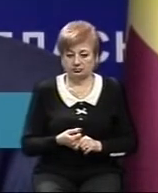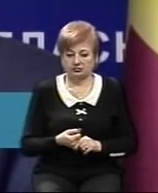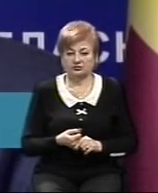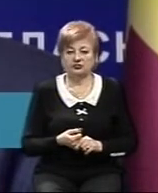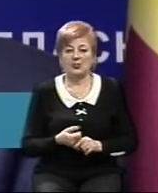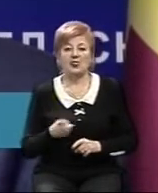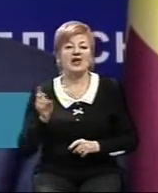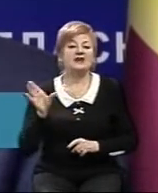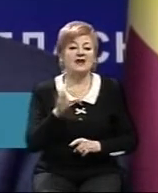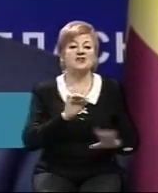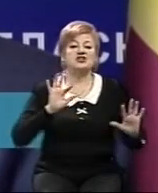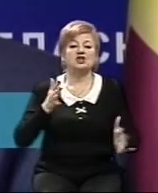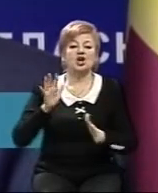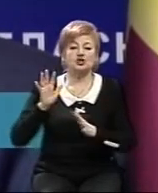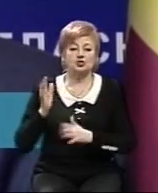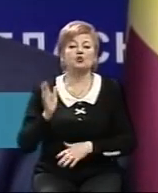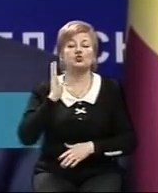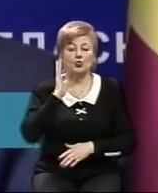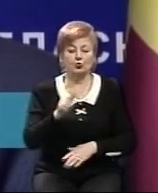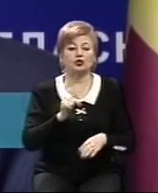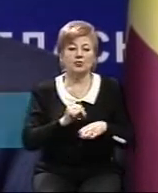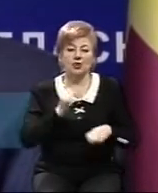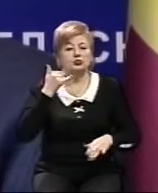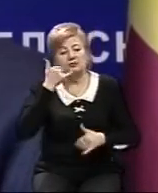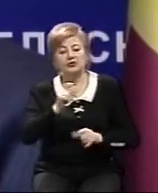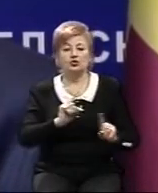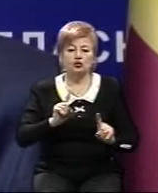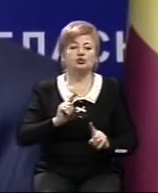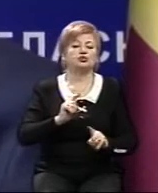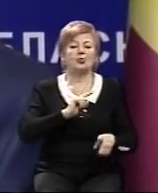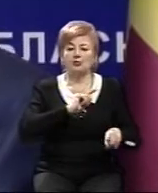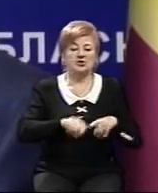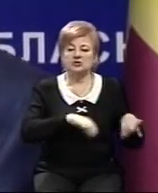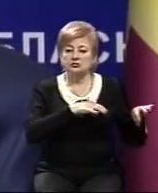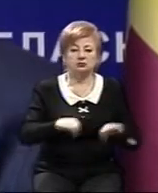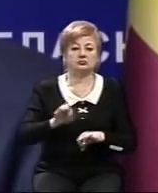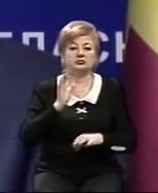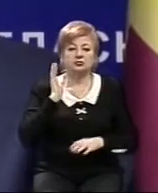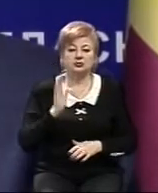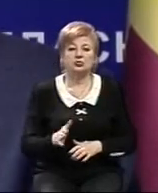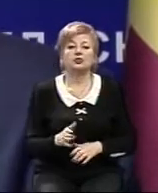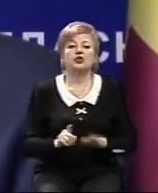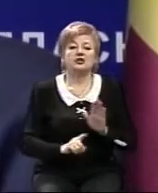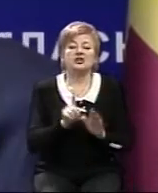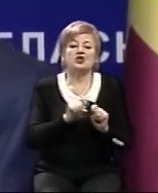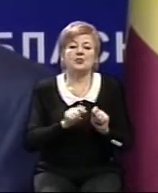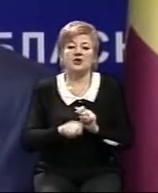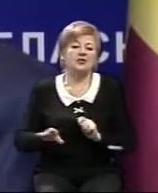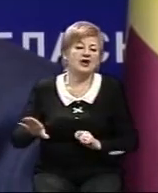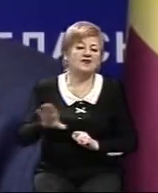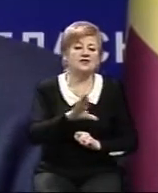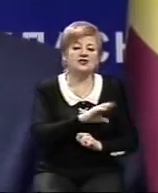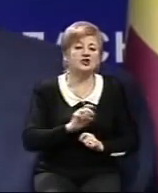всі випадки будемо реагувати і будемо дуже-дуже досконально перевіряти всіх, хто